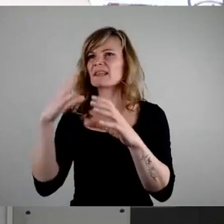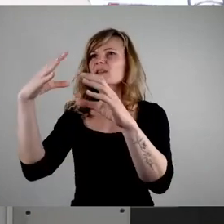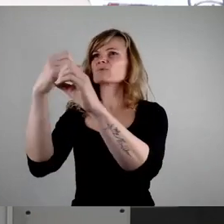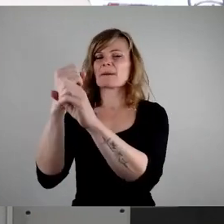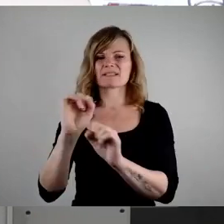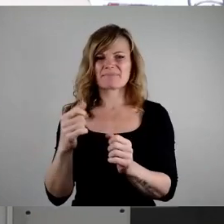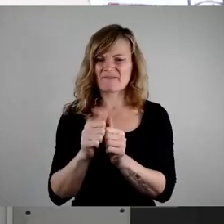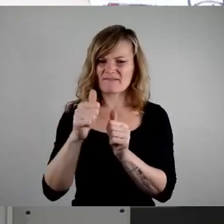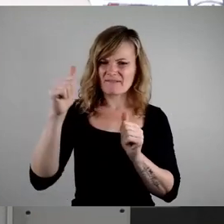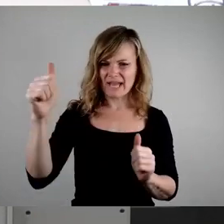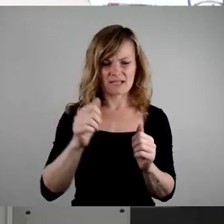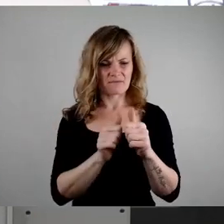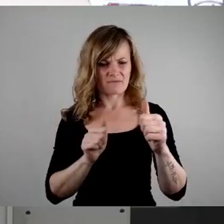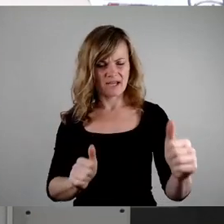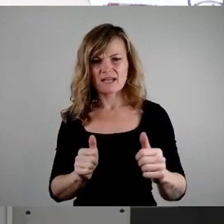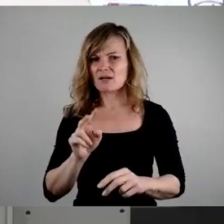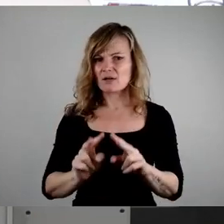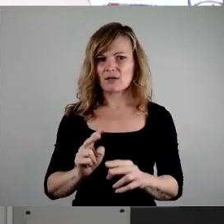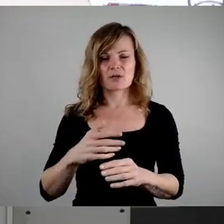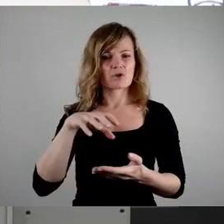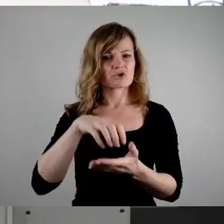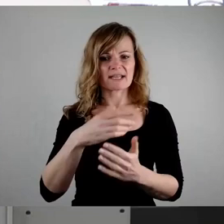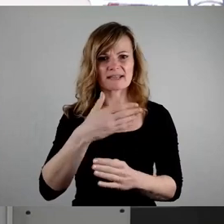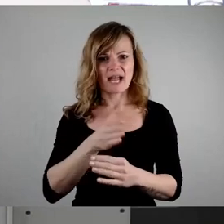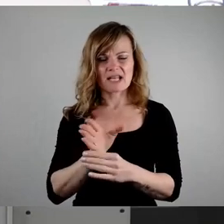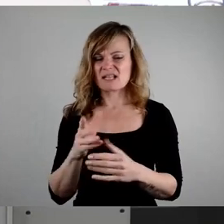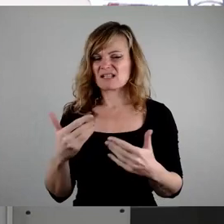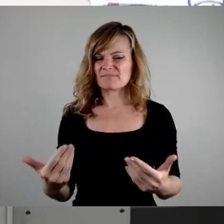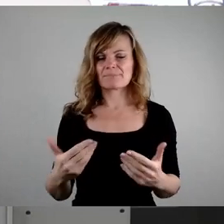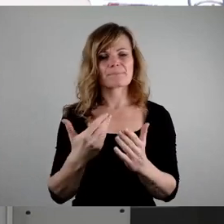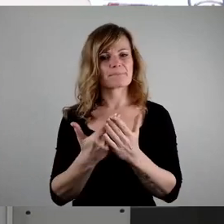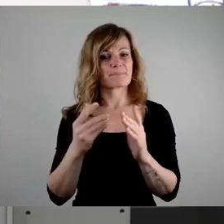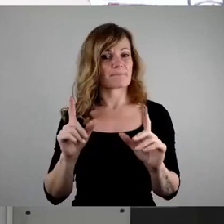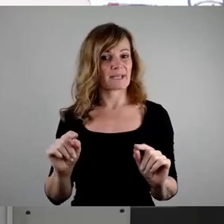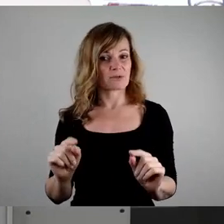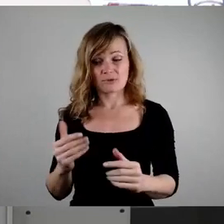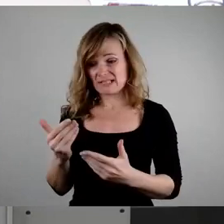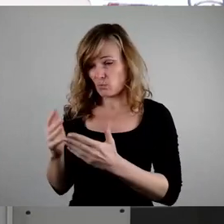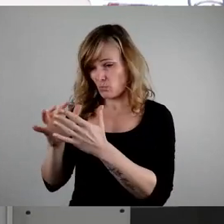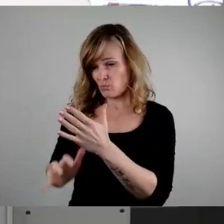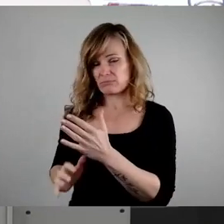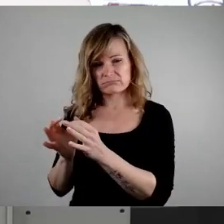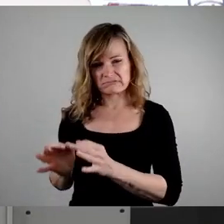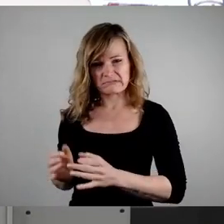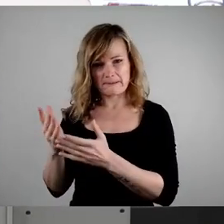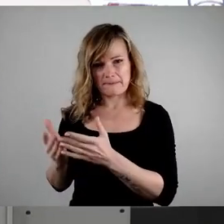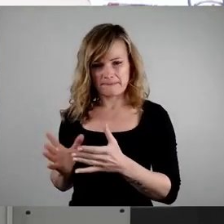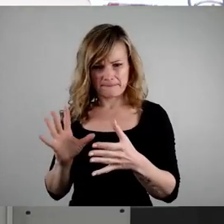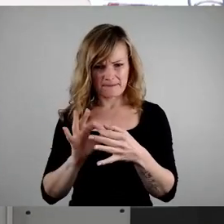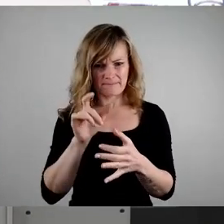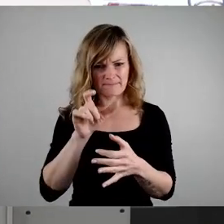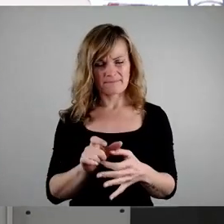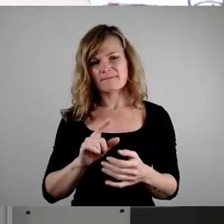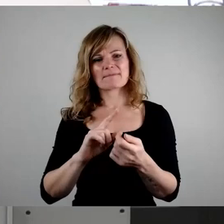liegen, in unterschiedlichsten Stadtteilen sind. Das heißt, wenn wir mit diesem sehr verstreuten Wohnungsportfolio oder